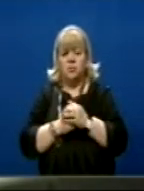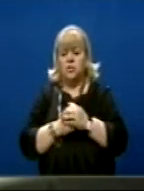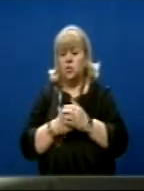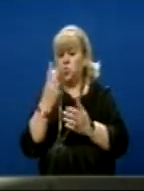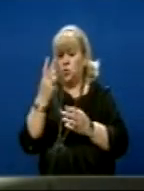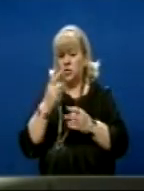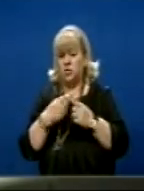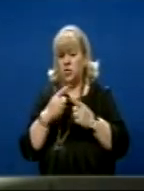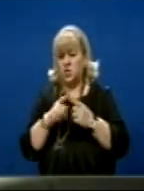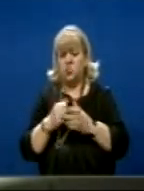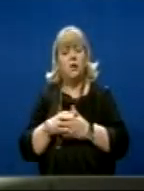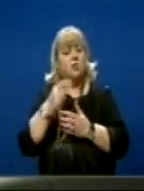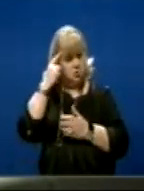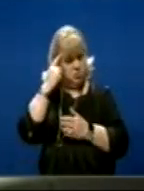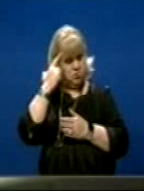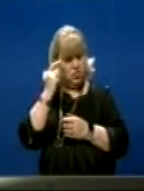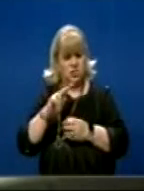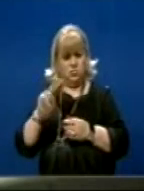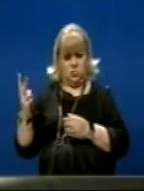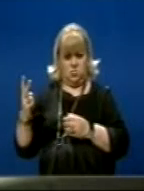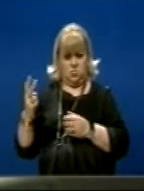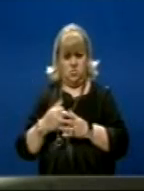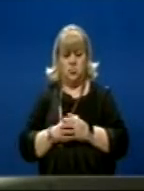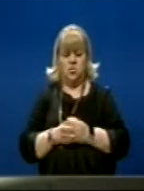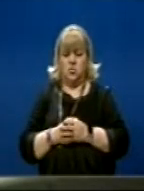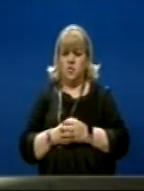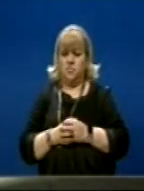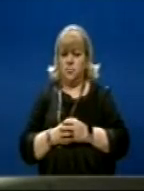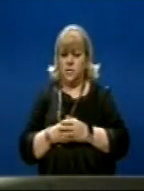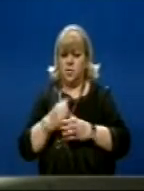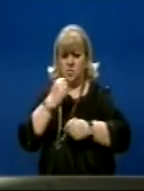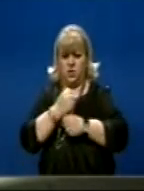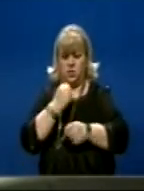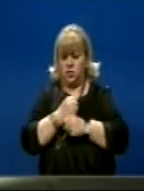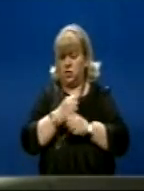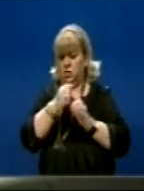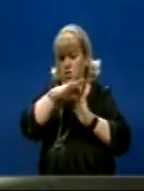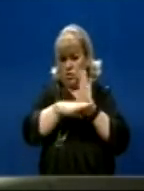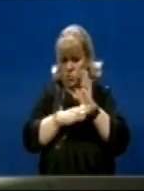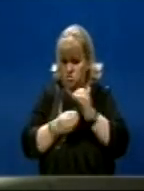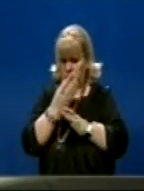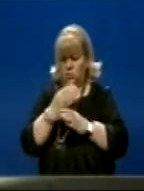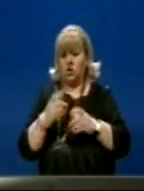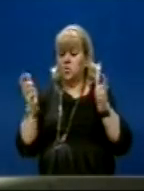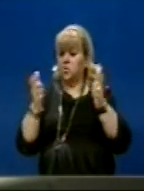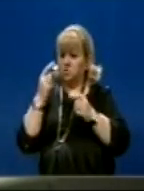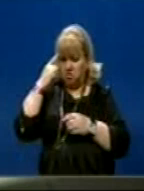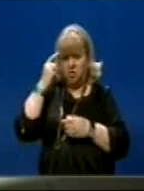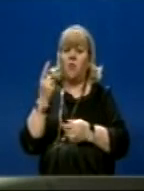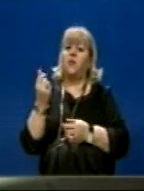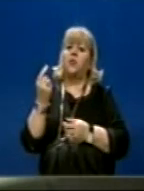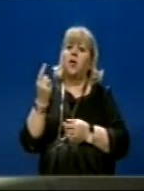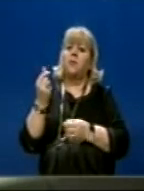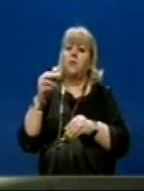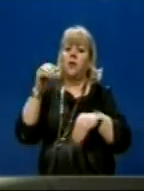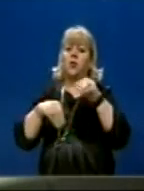qështjeve Mëndoni që i ka të qka dhe për tek saj punë Këto punë dhët me kriju ligjë Mëndoni pak shoqnin pak mandryshëm Mësë mëndoni paret, vota Se